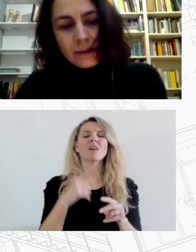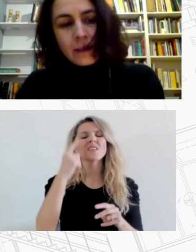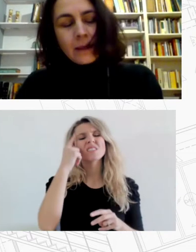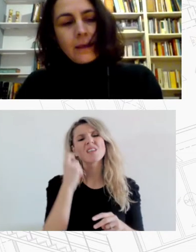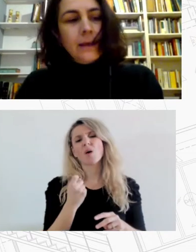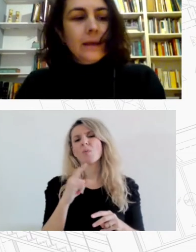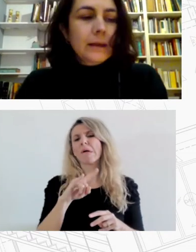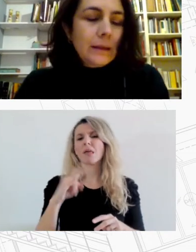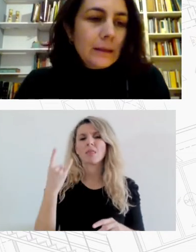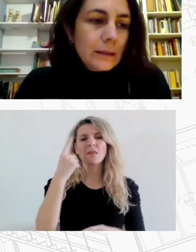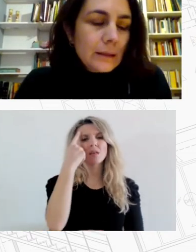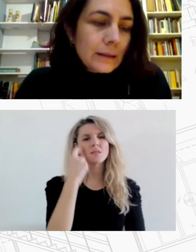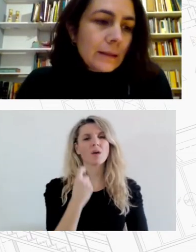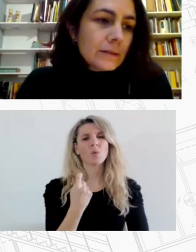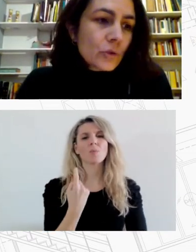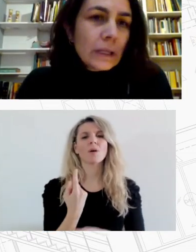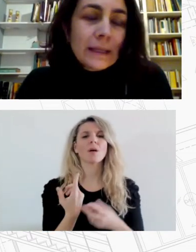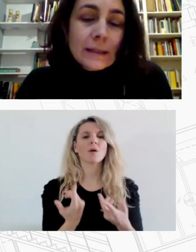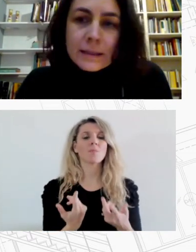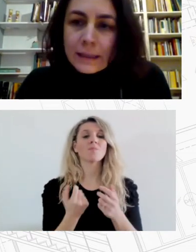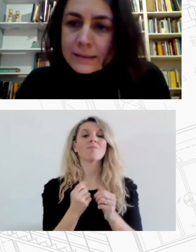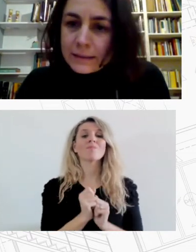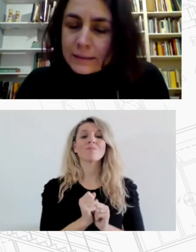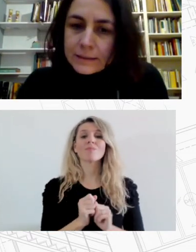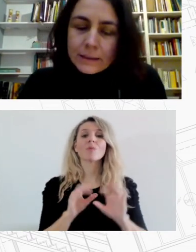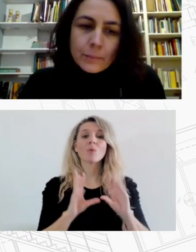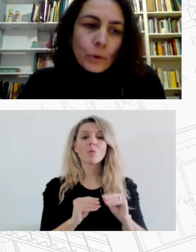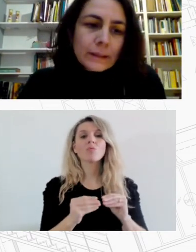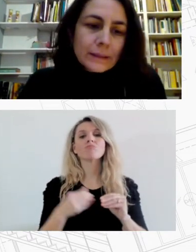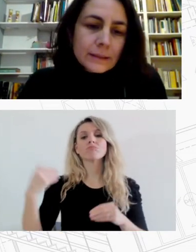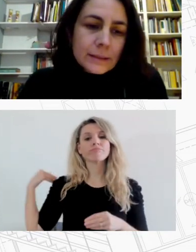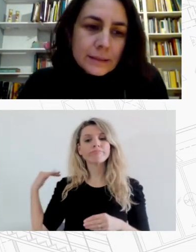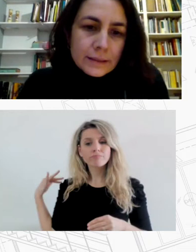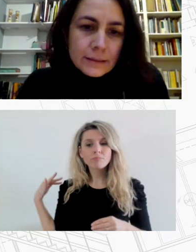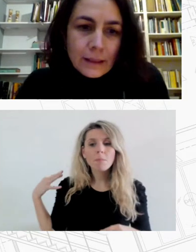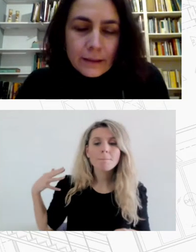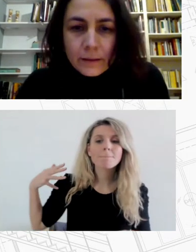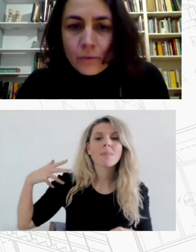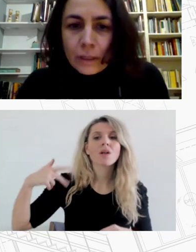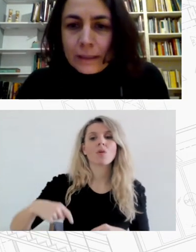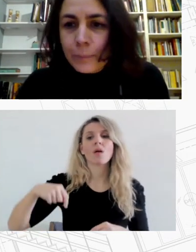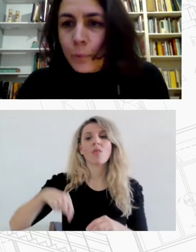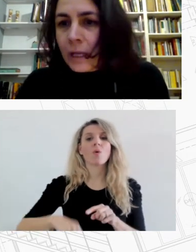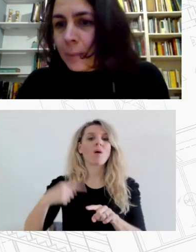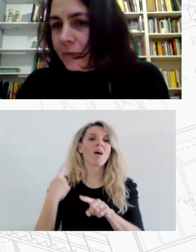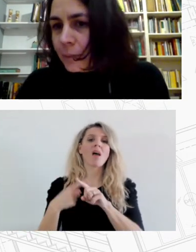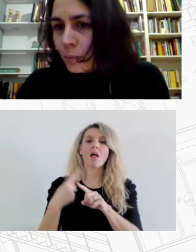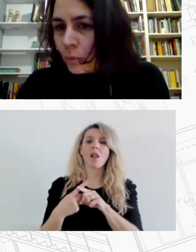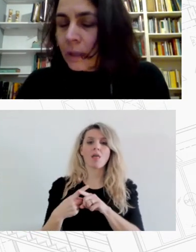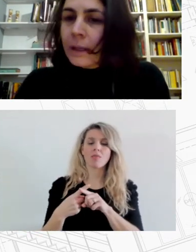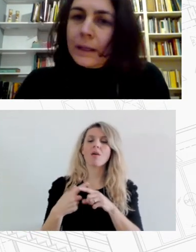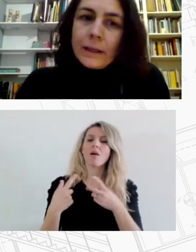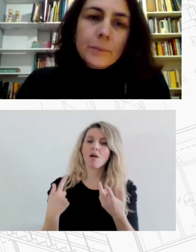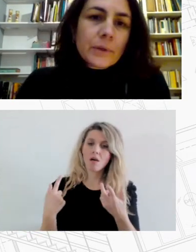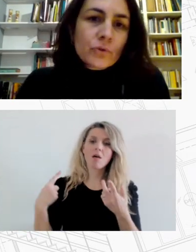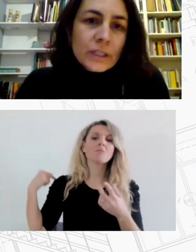ήδη Η ιστορική εξέλιξη της πολιτικής για τη στέγης στην Ελλάδα είχε διαφορετική πορεία από αυτή που